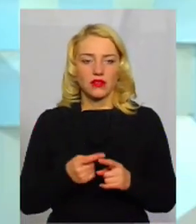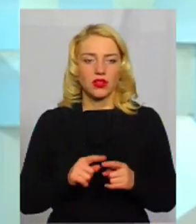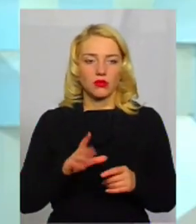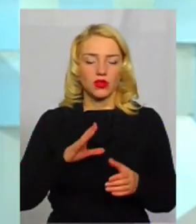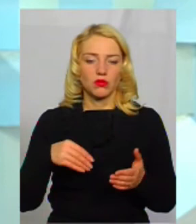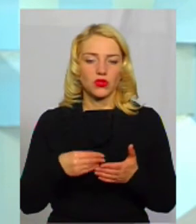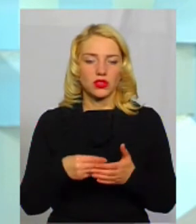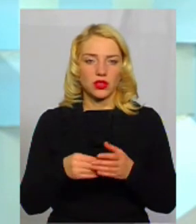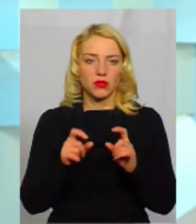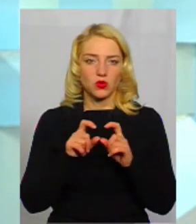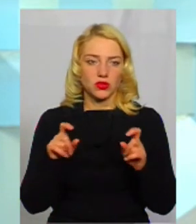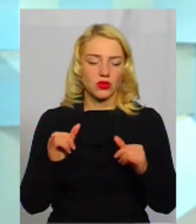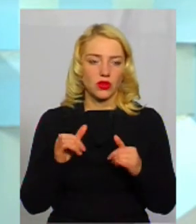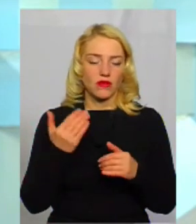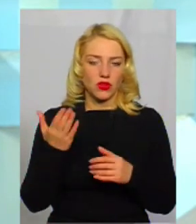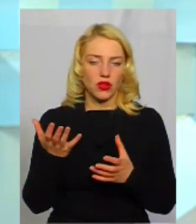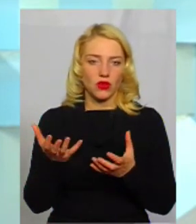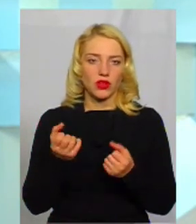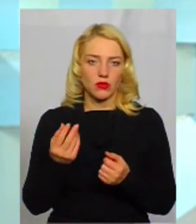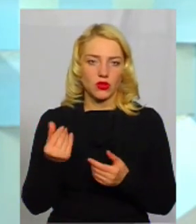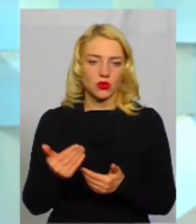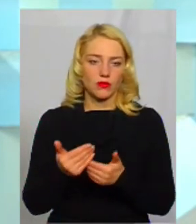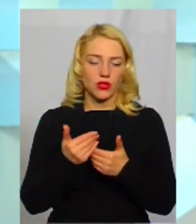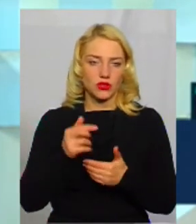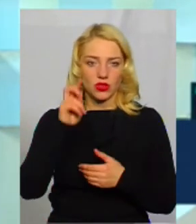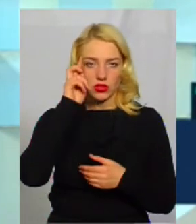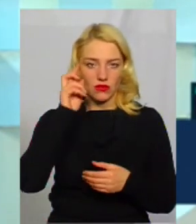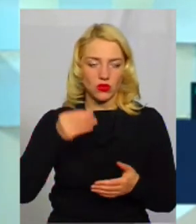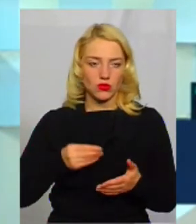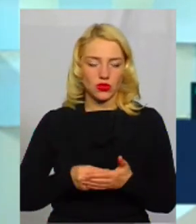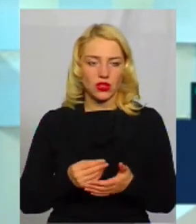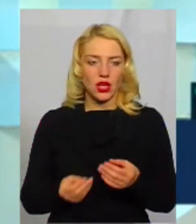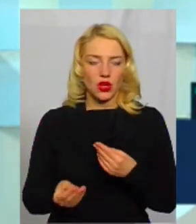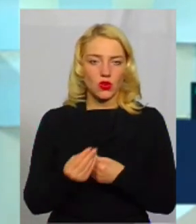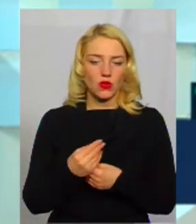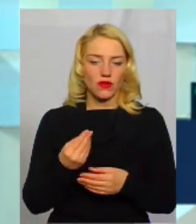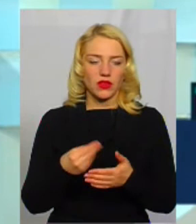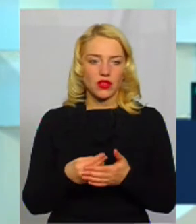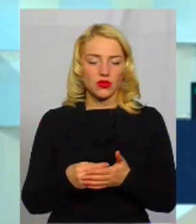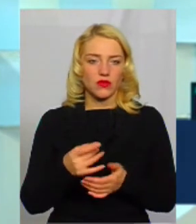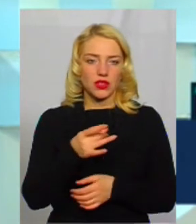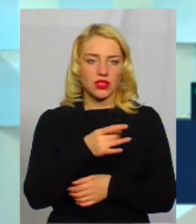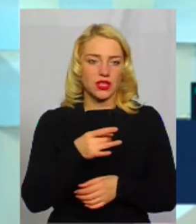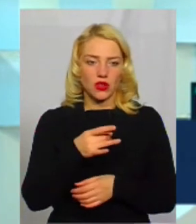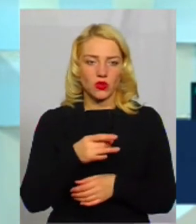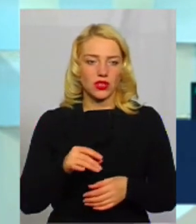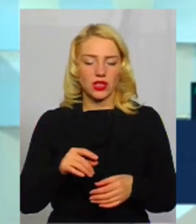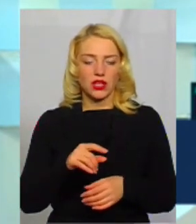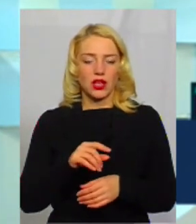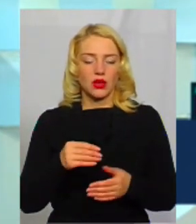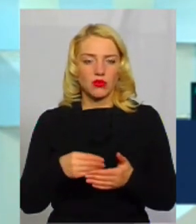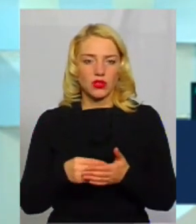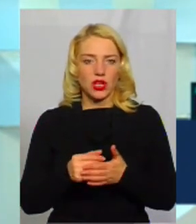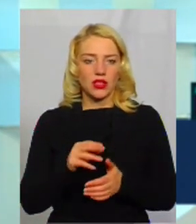бюджетними установами і отримували субвенцію з державного бюджету. До фінансування йшло з районних бюджетів, з ОТГ,